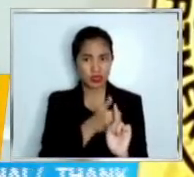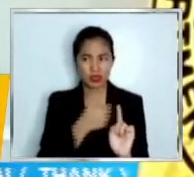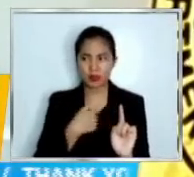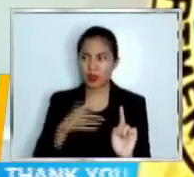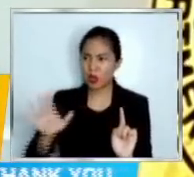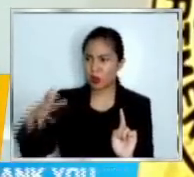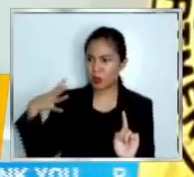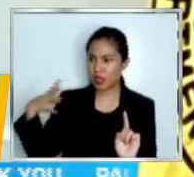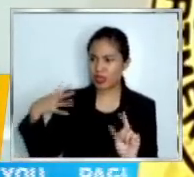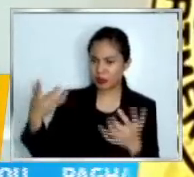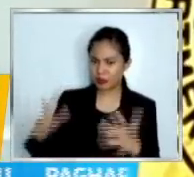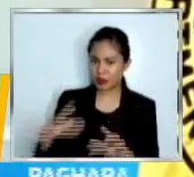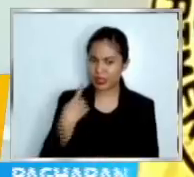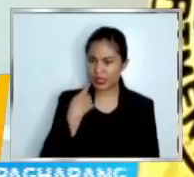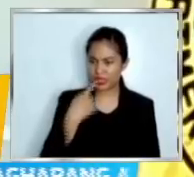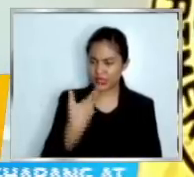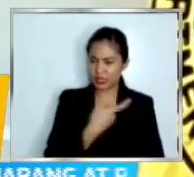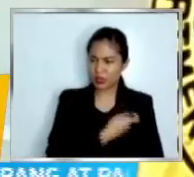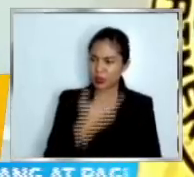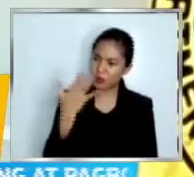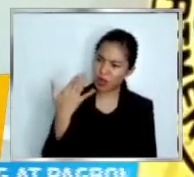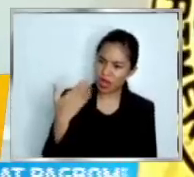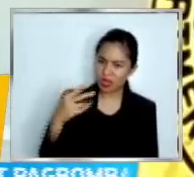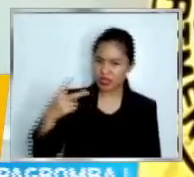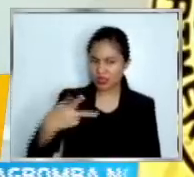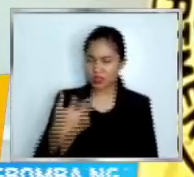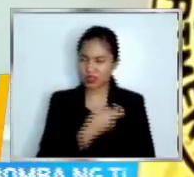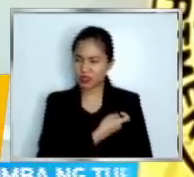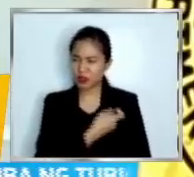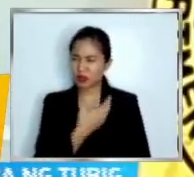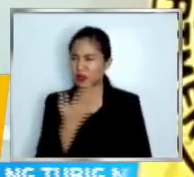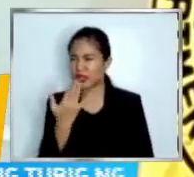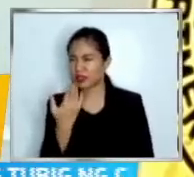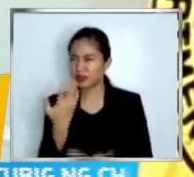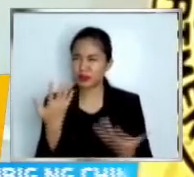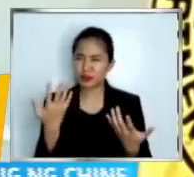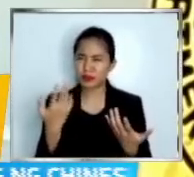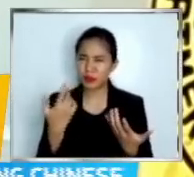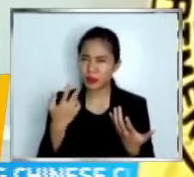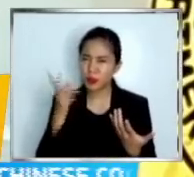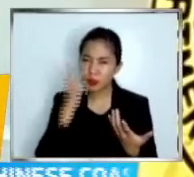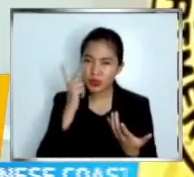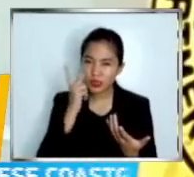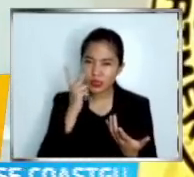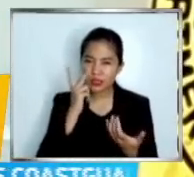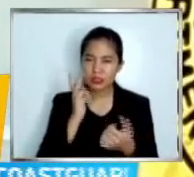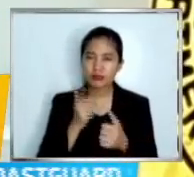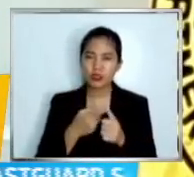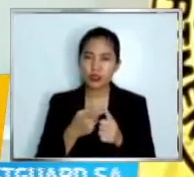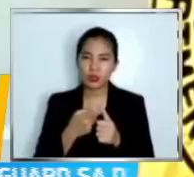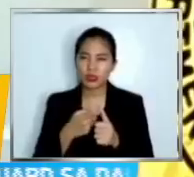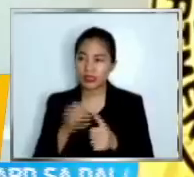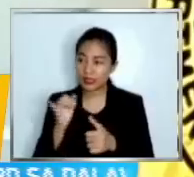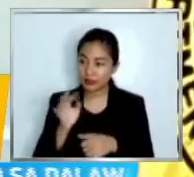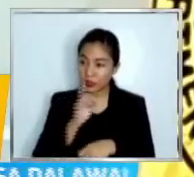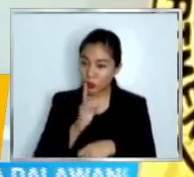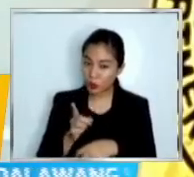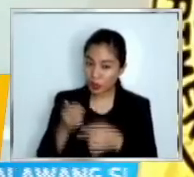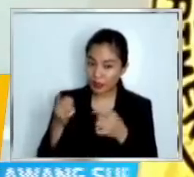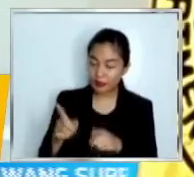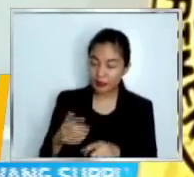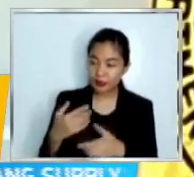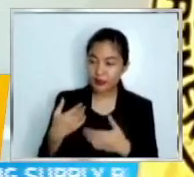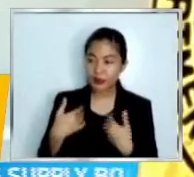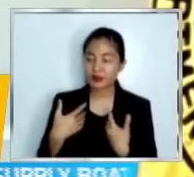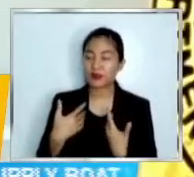naturukan na ako ba't yung tuturukan ulit? Parang, hindi ko alam titignan ko muna kung meron na gano'n na ulat na makakarating